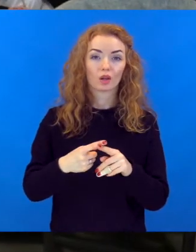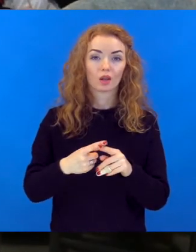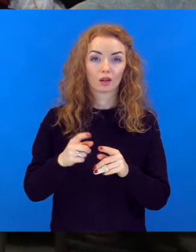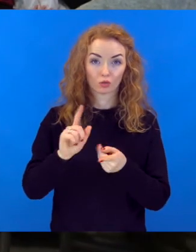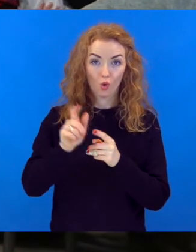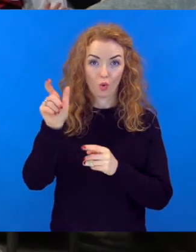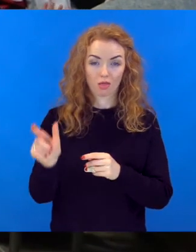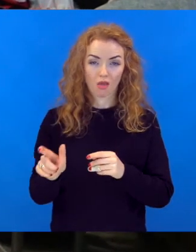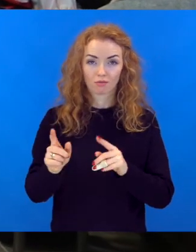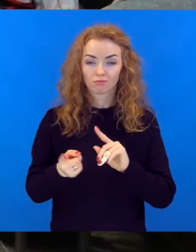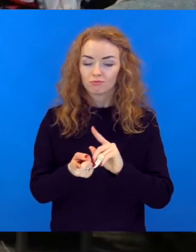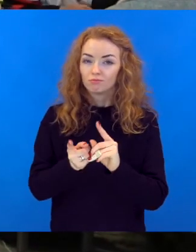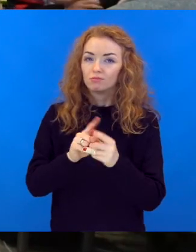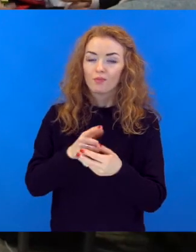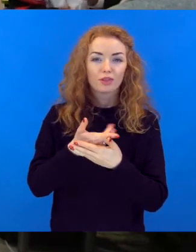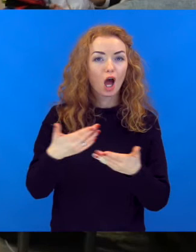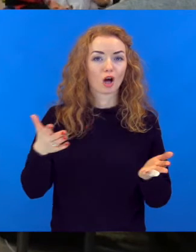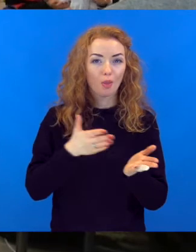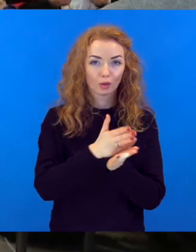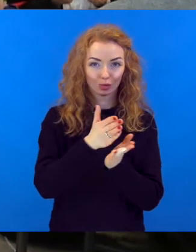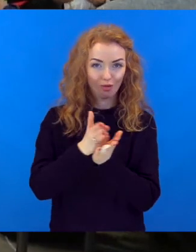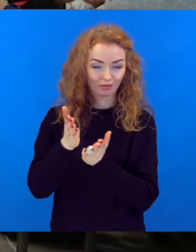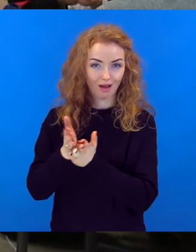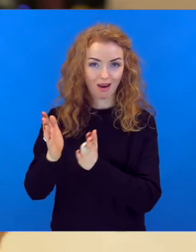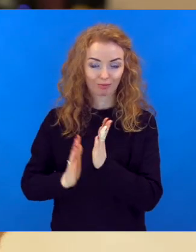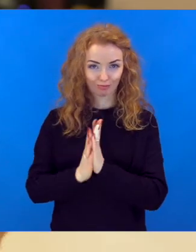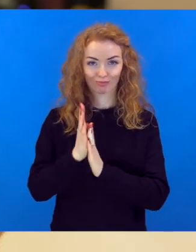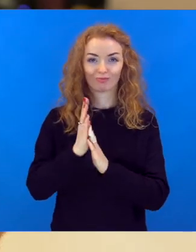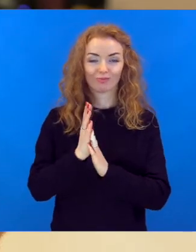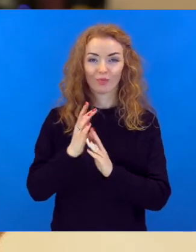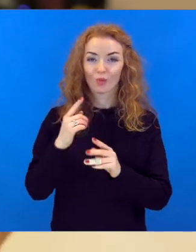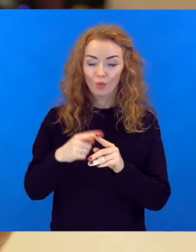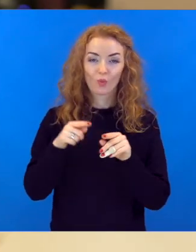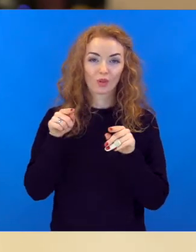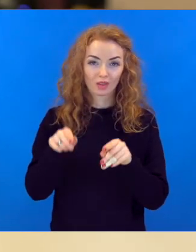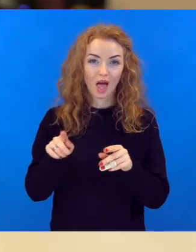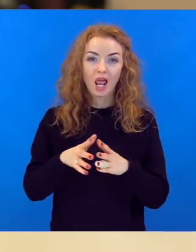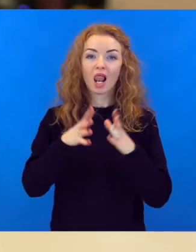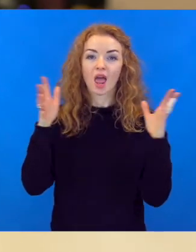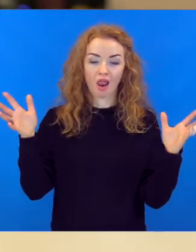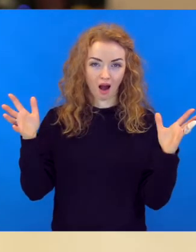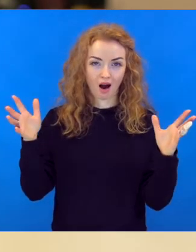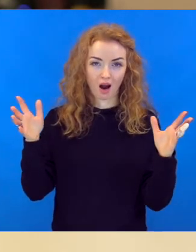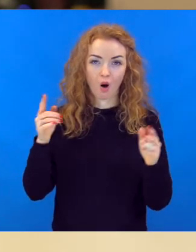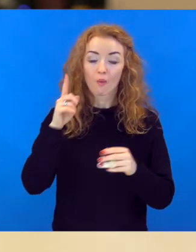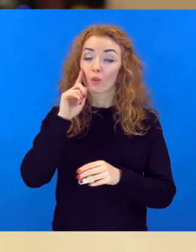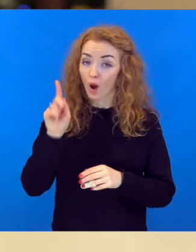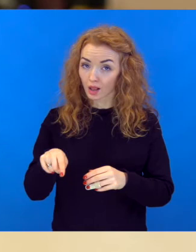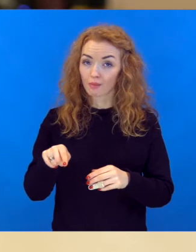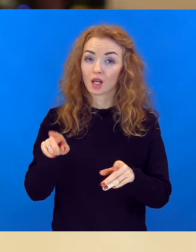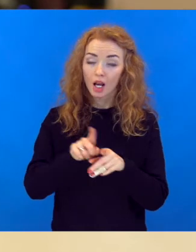Tad tu izaudz dažādās lietās, dažādās nozarēs iespējams. Tur ir tā izaugsme